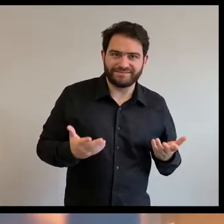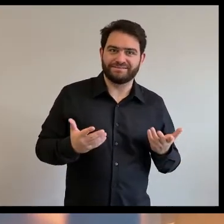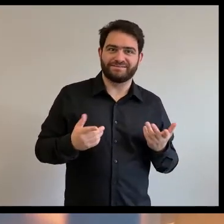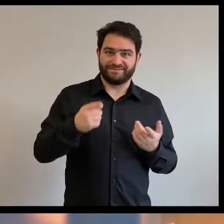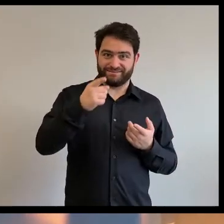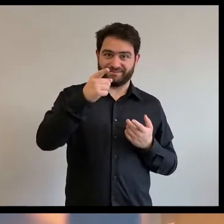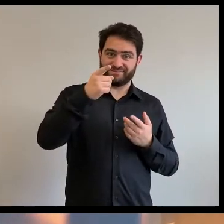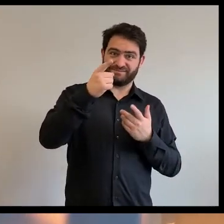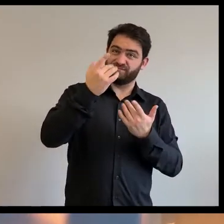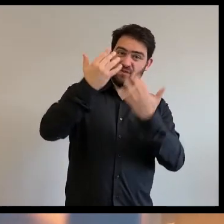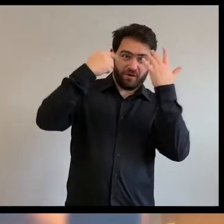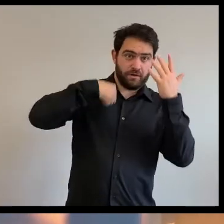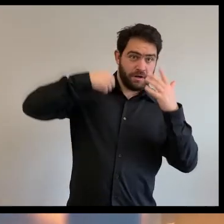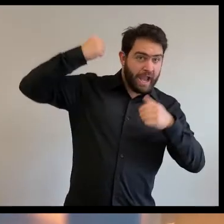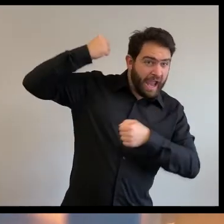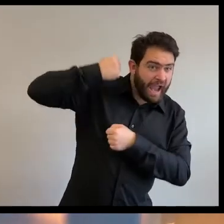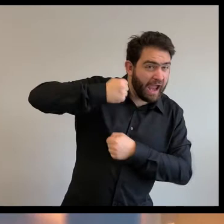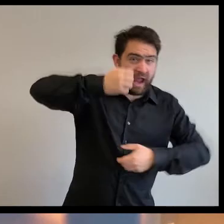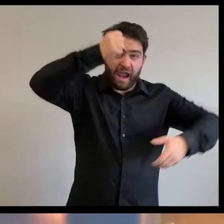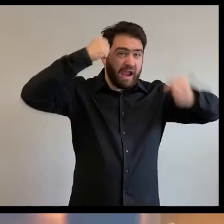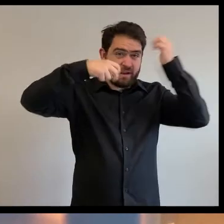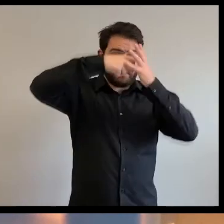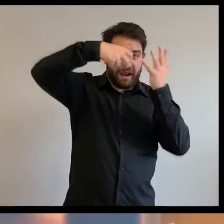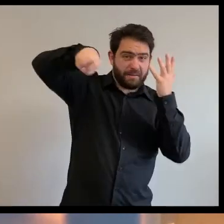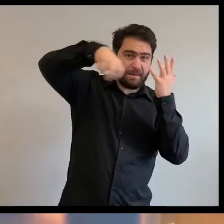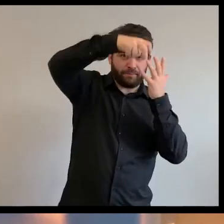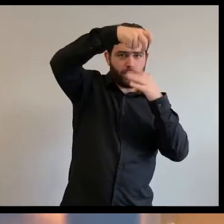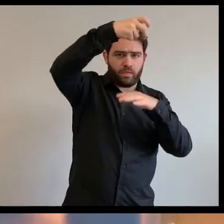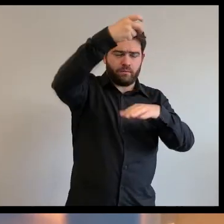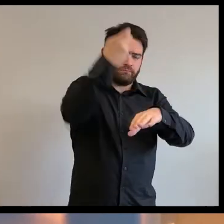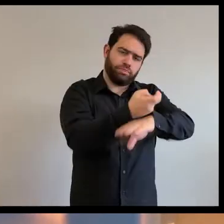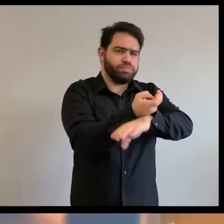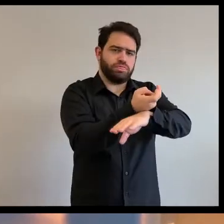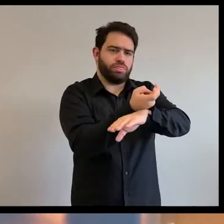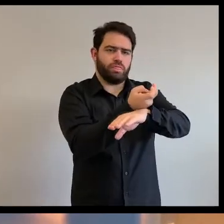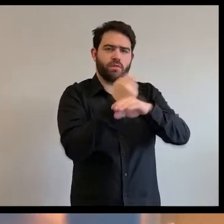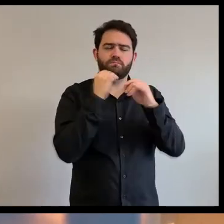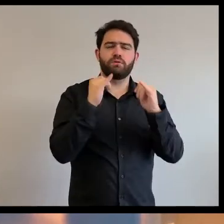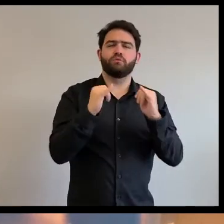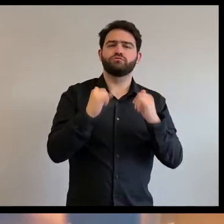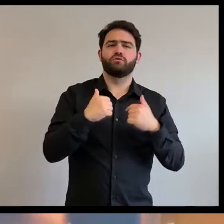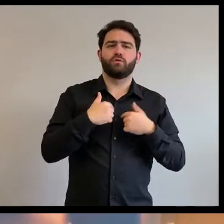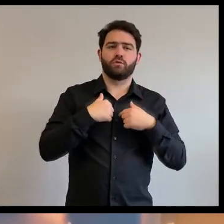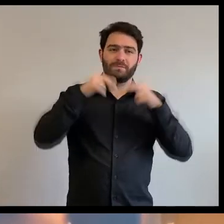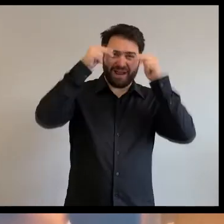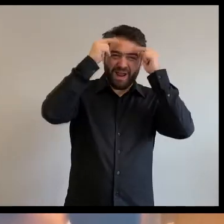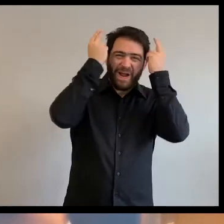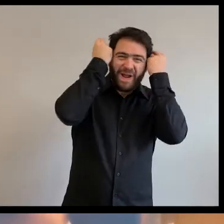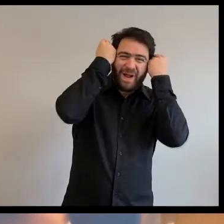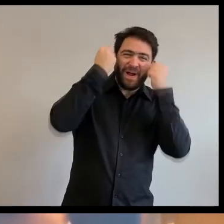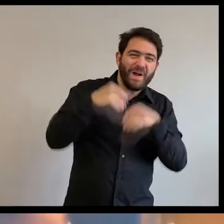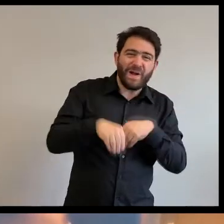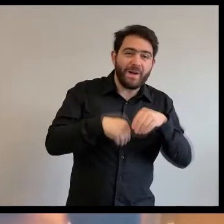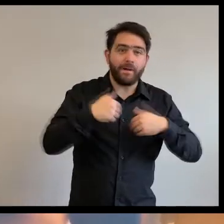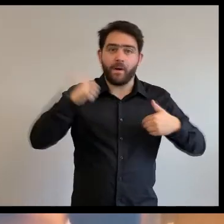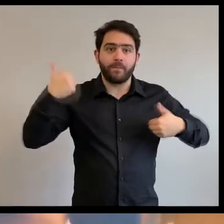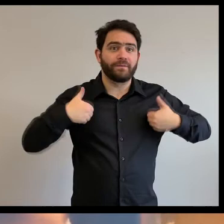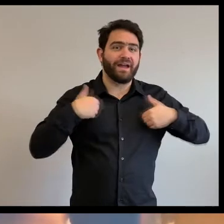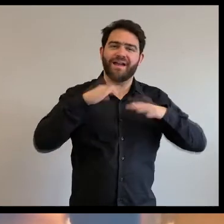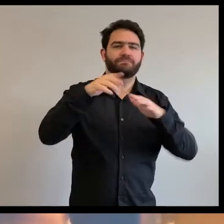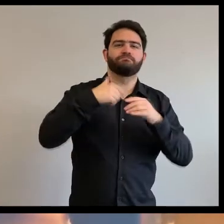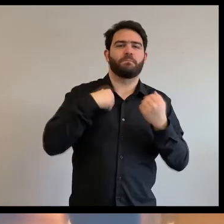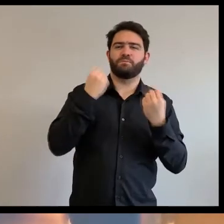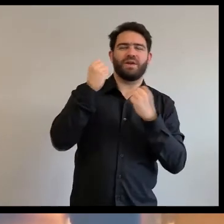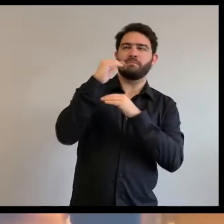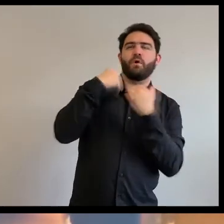on doit éteindre le feu, chichico, qu'est-ce qu'il a répondu, le feu, non, non, non, le feu, il